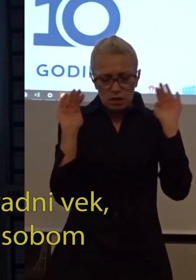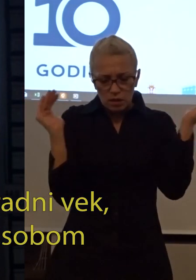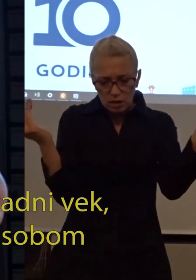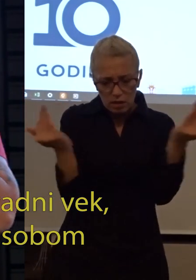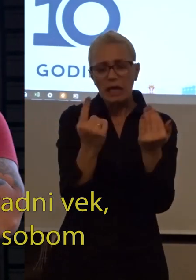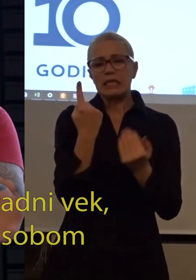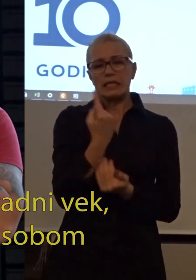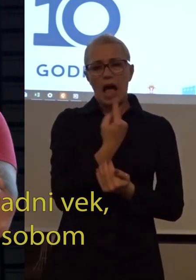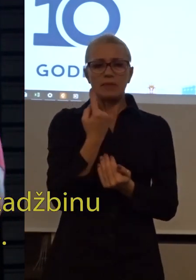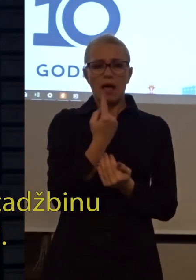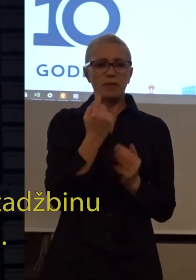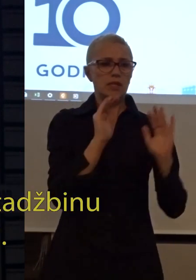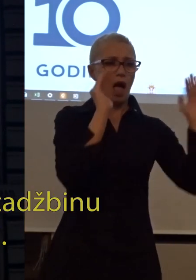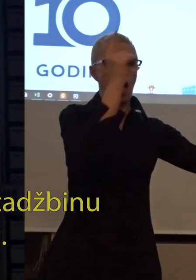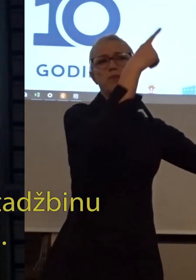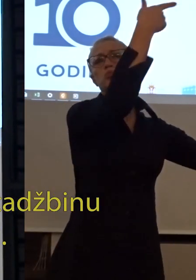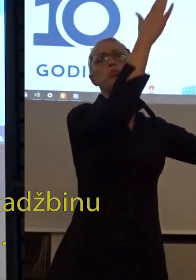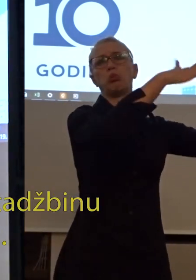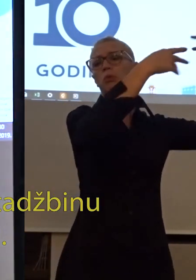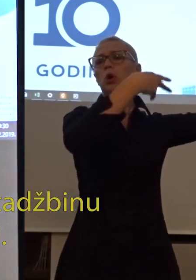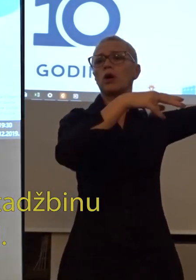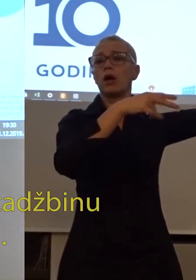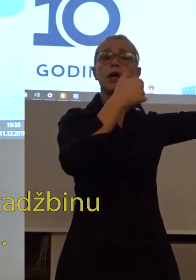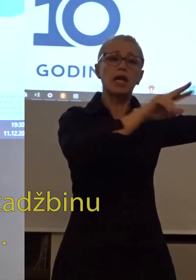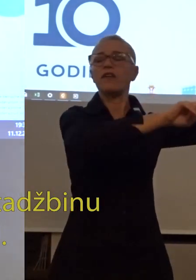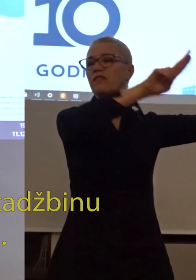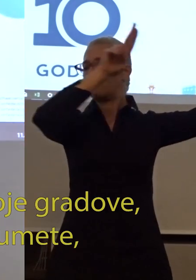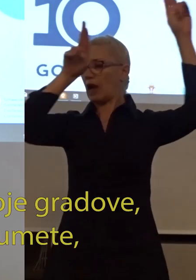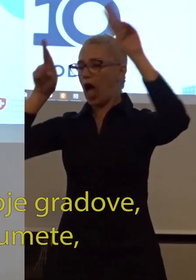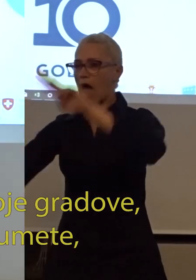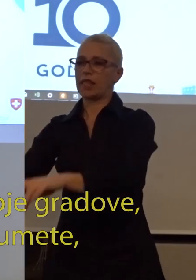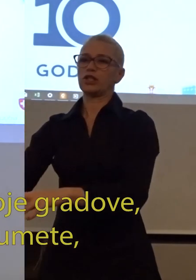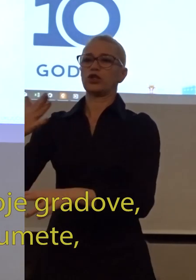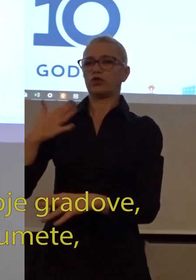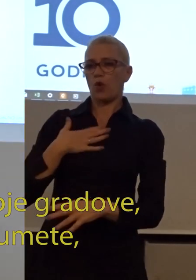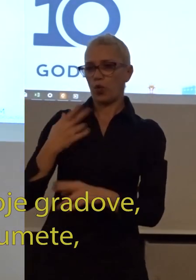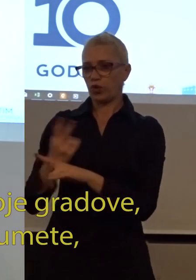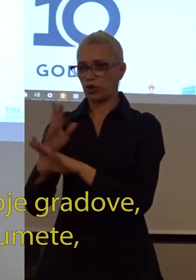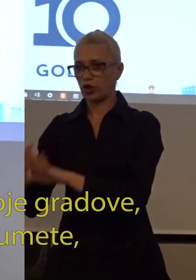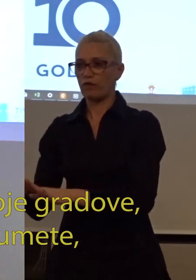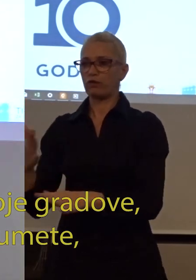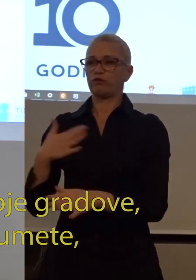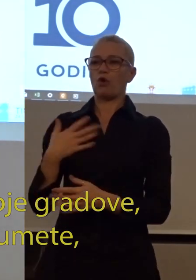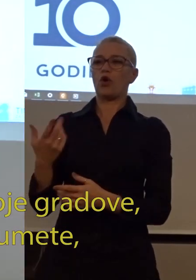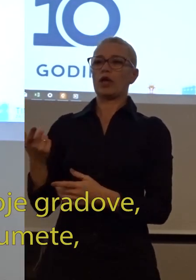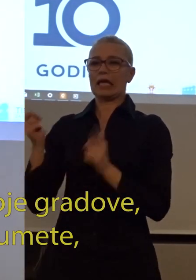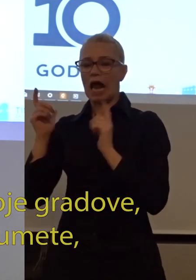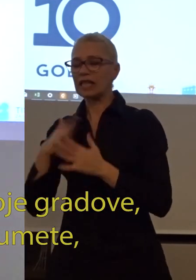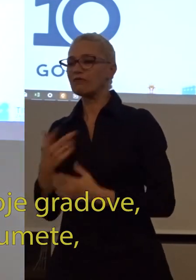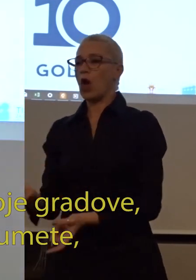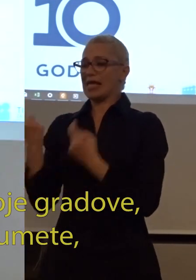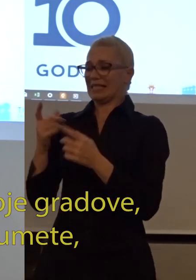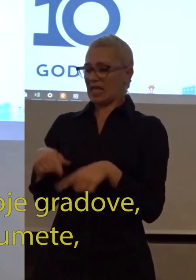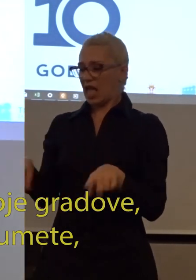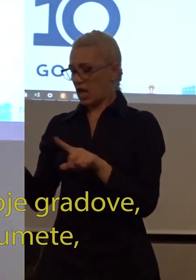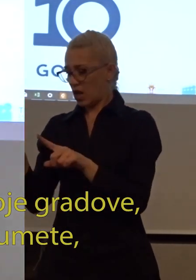zatvoreni sami sa sobom i vratili ste se u svoju otočbinu, gde ste ponikli. Došli ste u svoja sela, u svoje gradove, gde više ništa